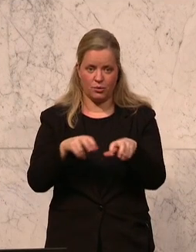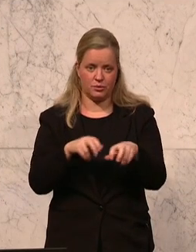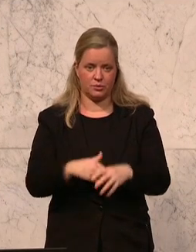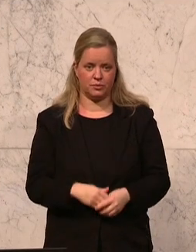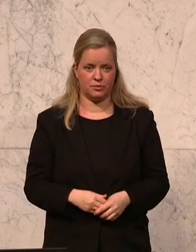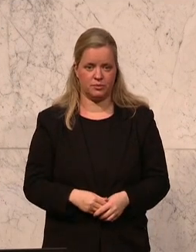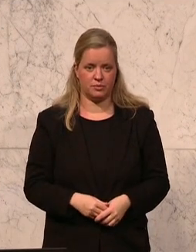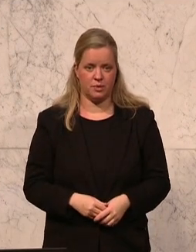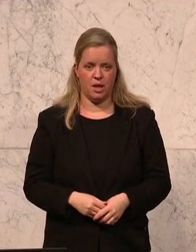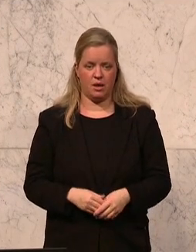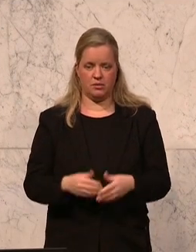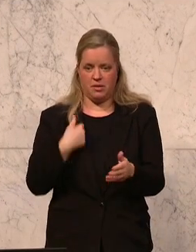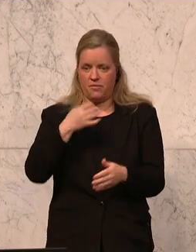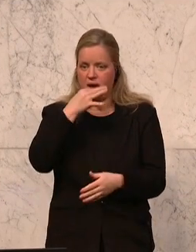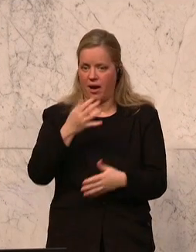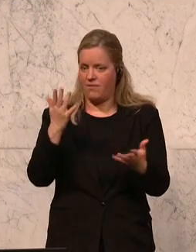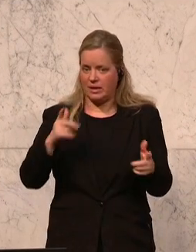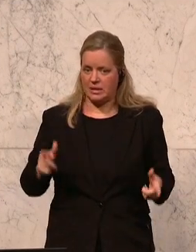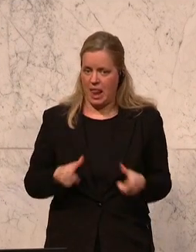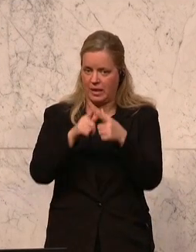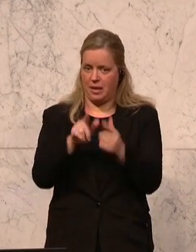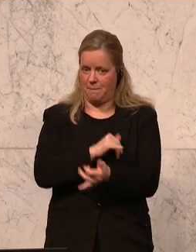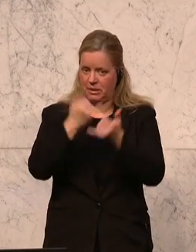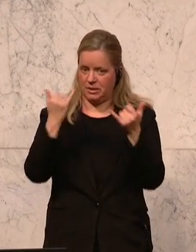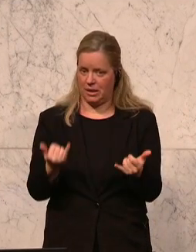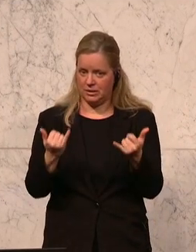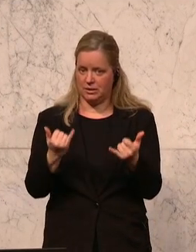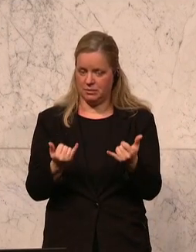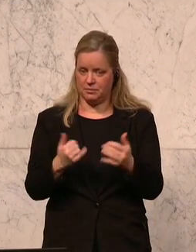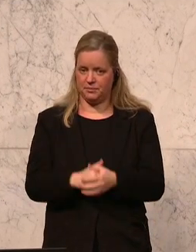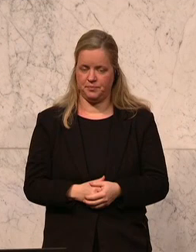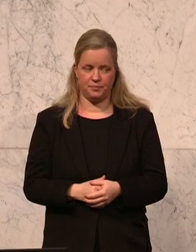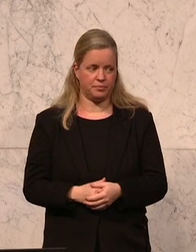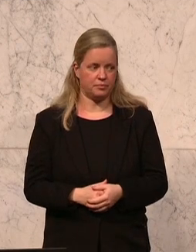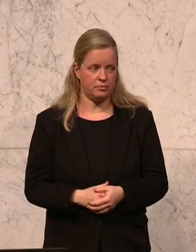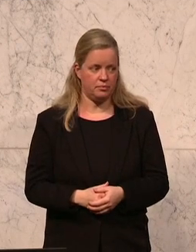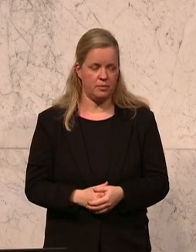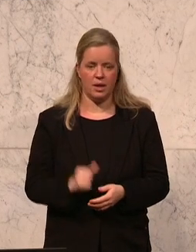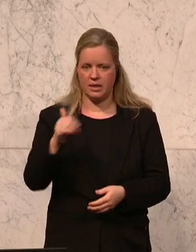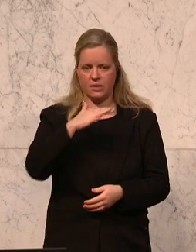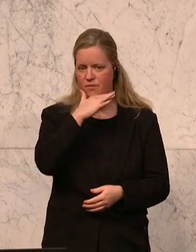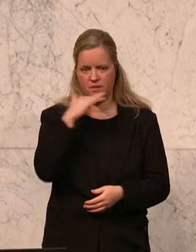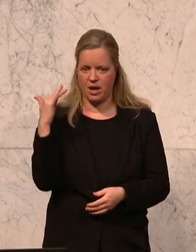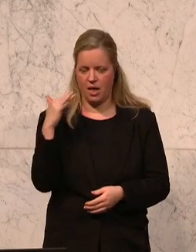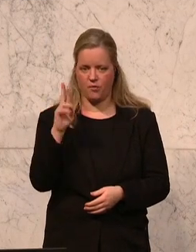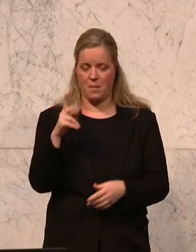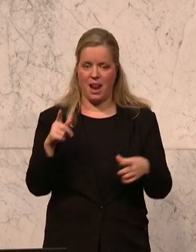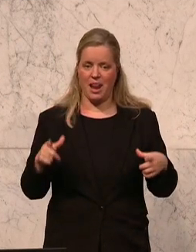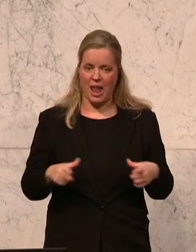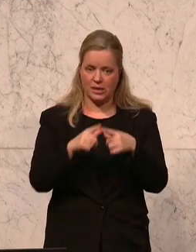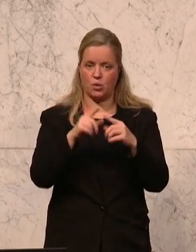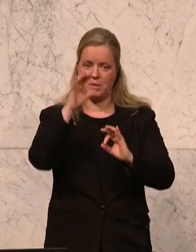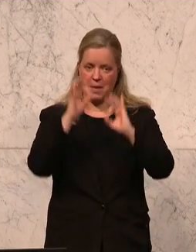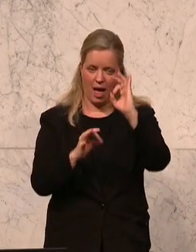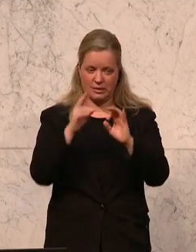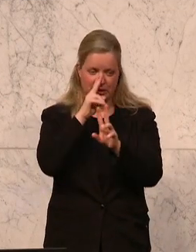geleistet? Und ich werde es Ihnen sagen, nicht besonders viel, weil wenn er die Leistungsbilanz gemacht